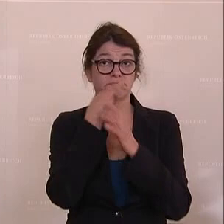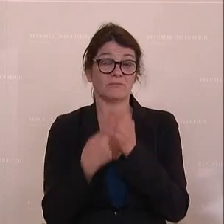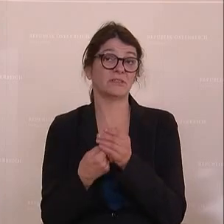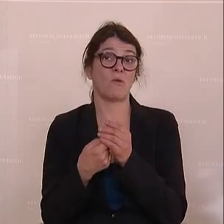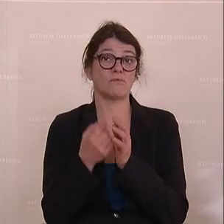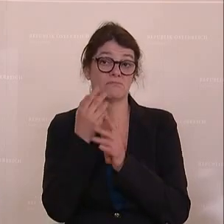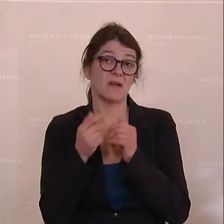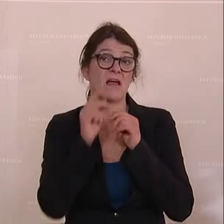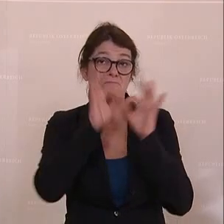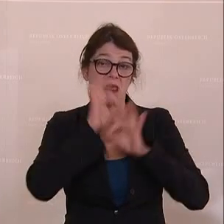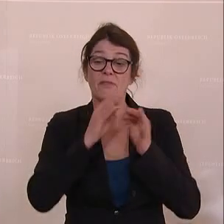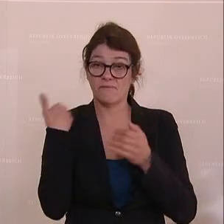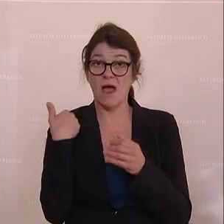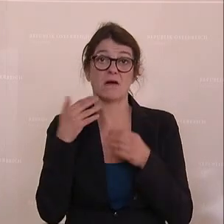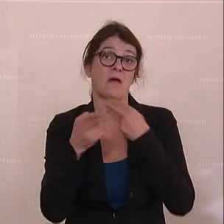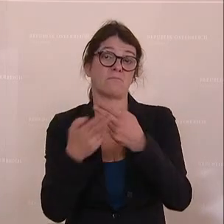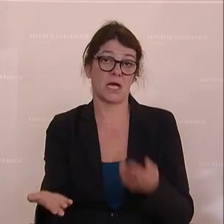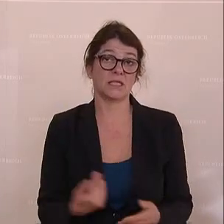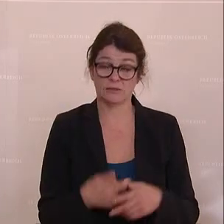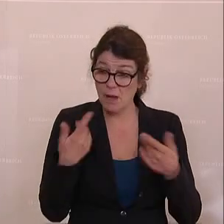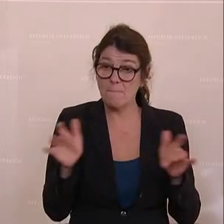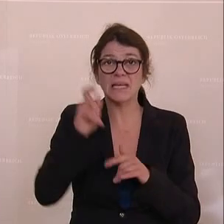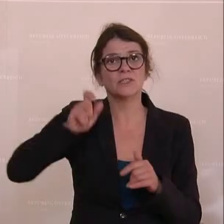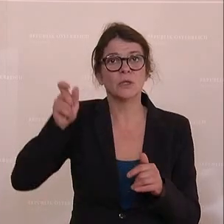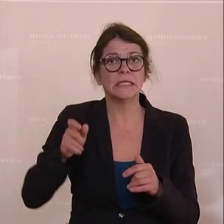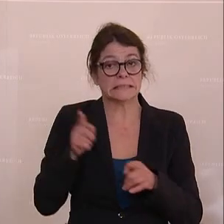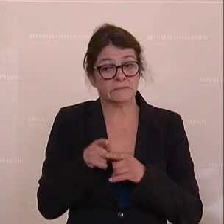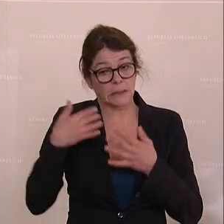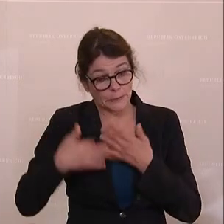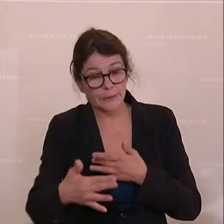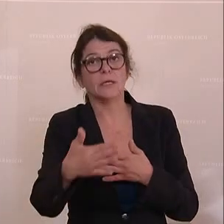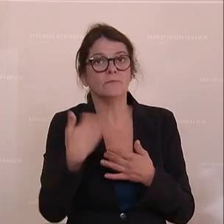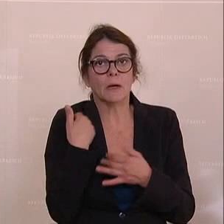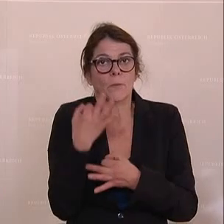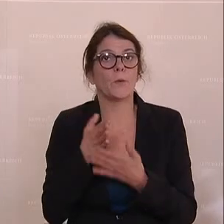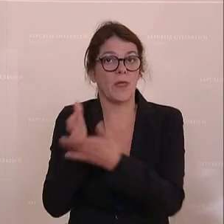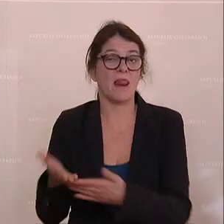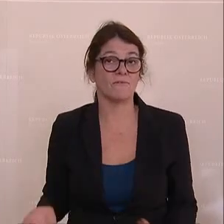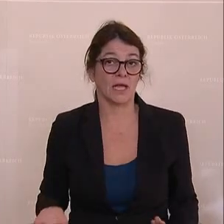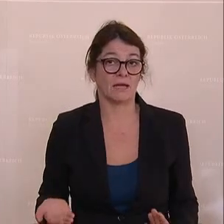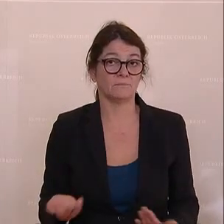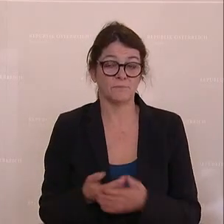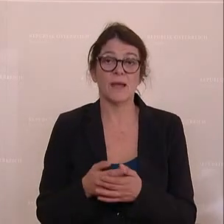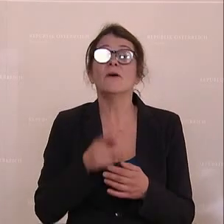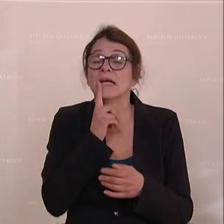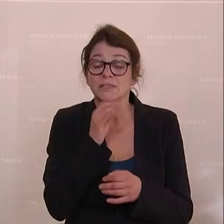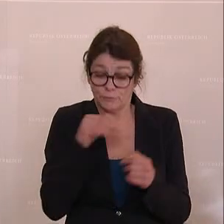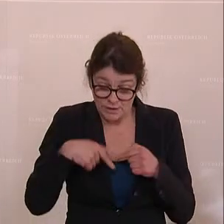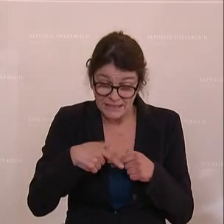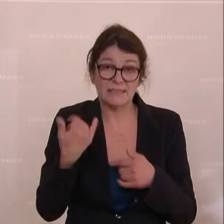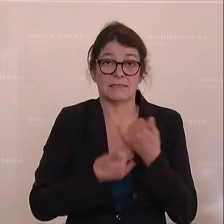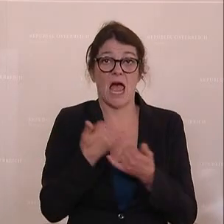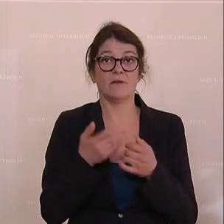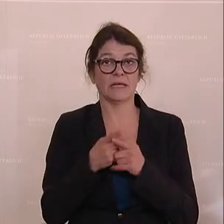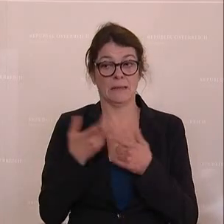in etwa angepasst und hätte den Pensionisten auch wirklich nachhaltig, zumindest einmal für das kommende Jahr, einen